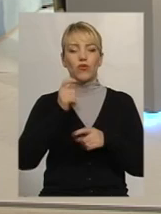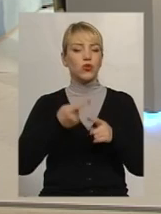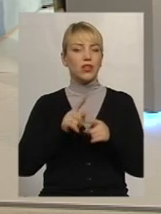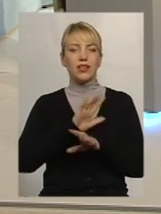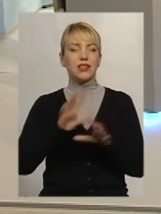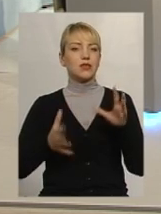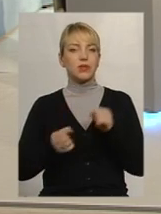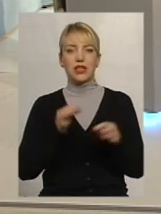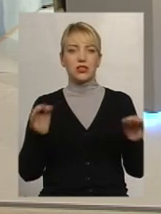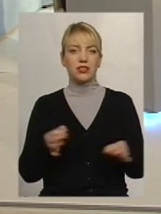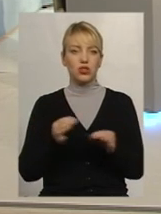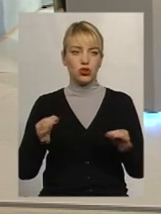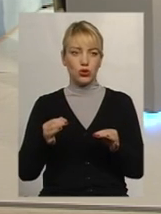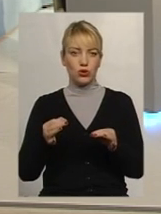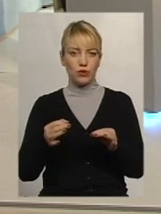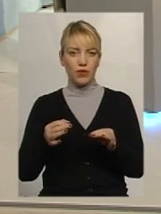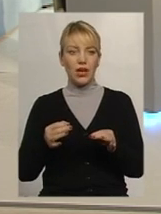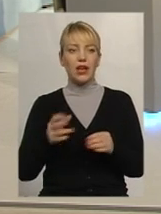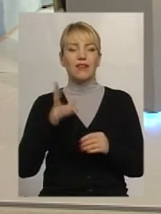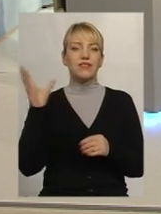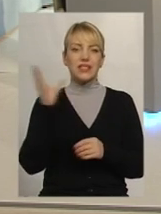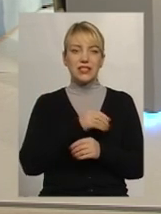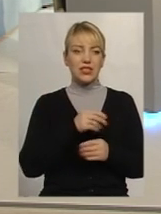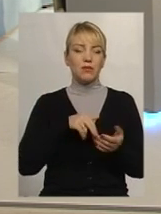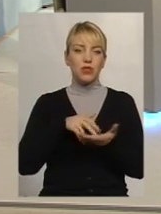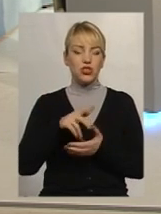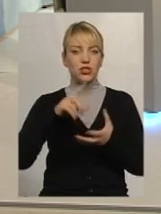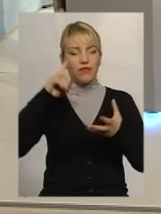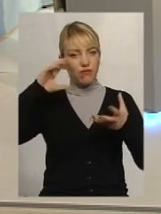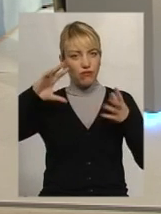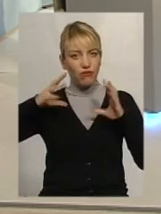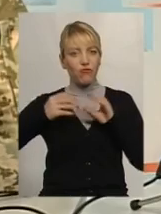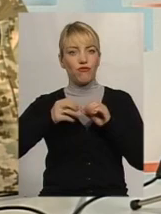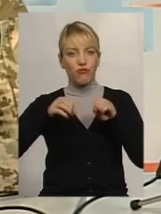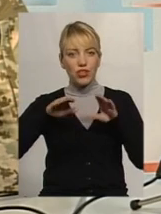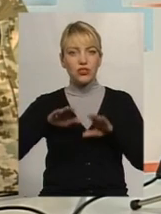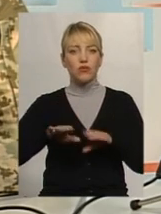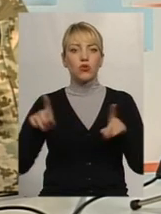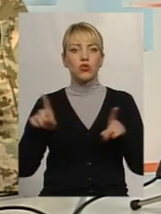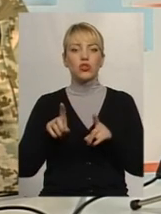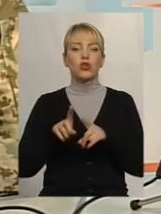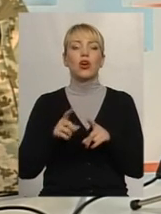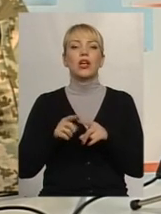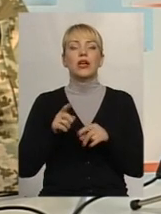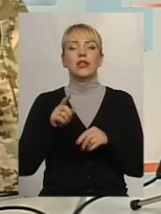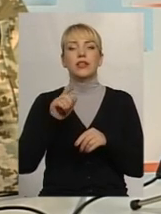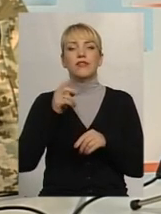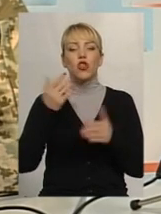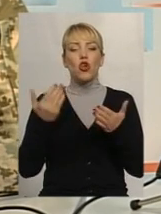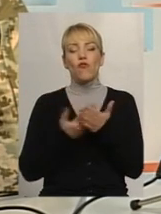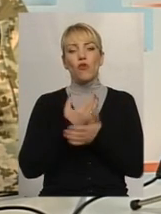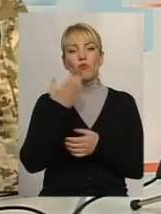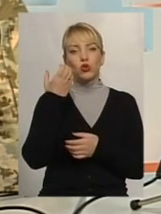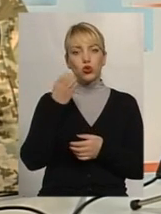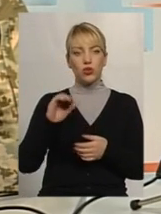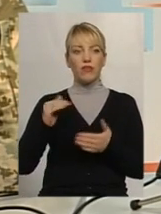якісь речі. Тобто всі прийшли до висновки, що потрібно в новому столітті, в новій